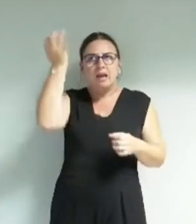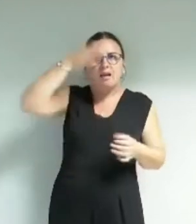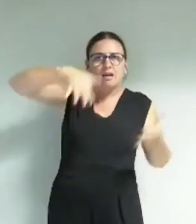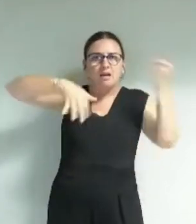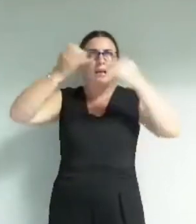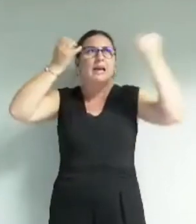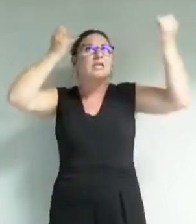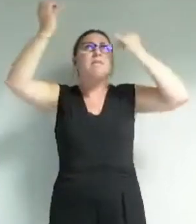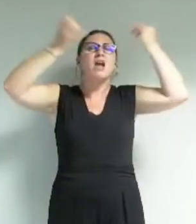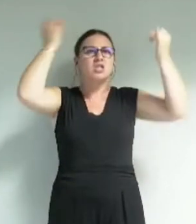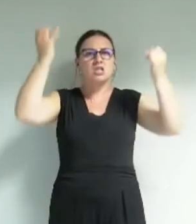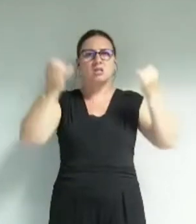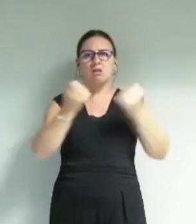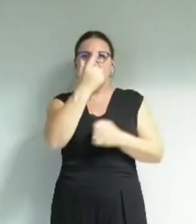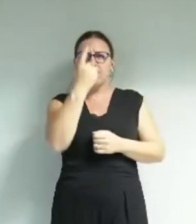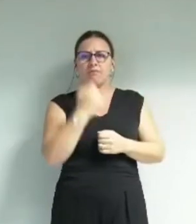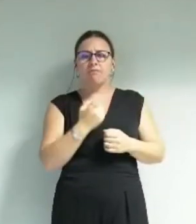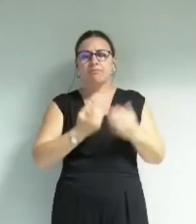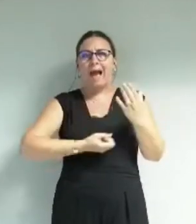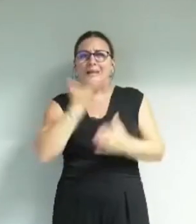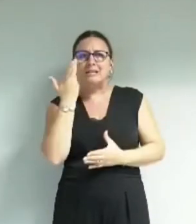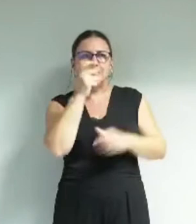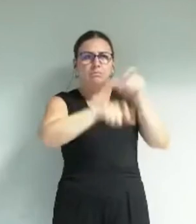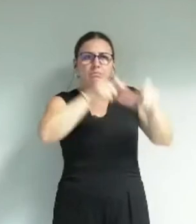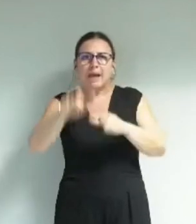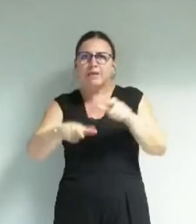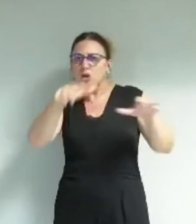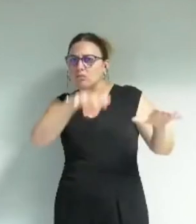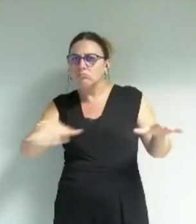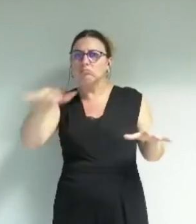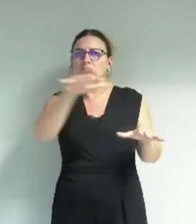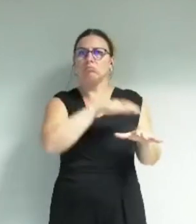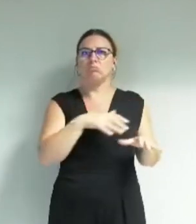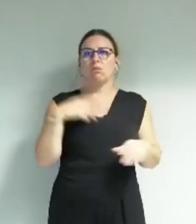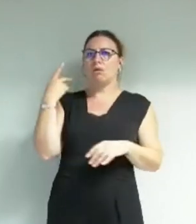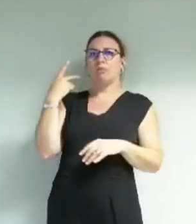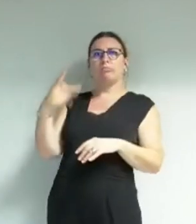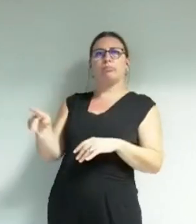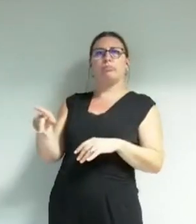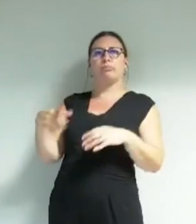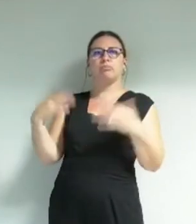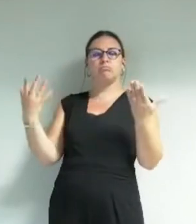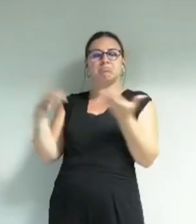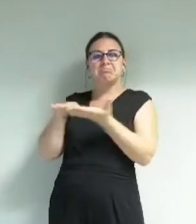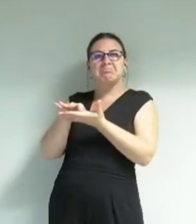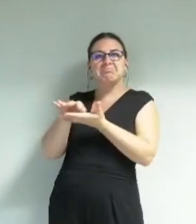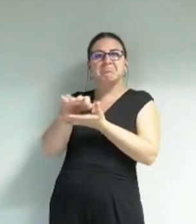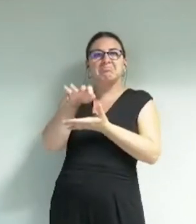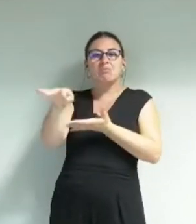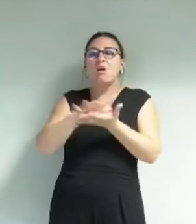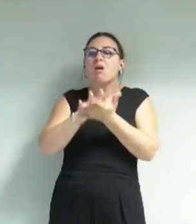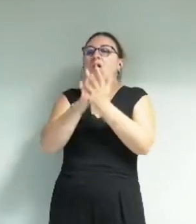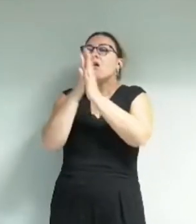horizons des artistes ne se canalisent pas dans votre grille même votre grille des transitions